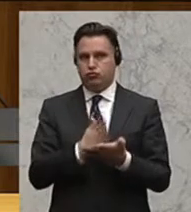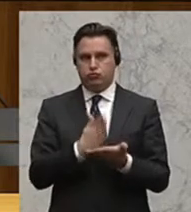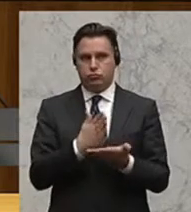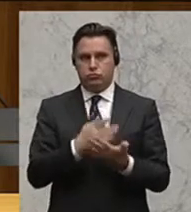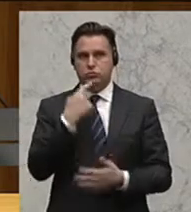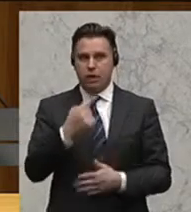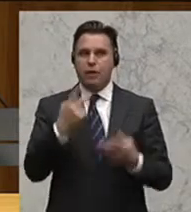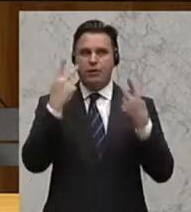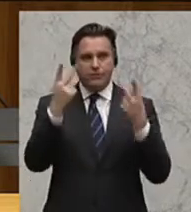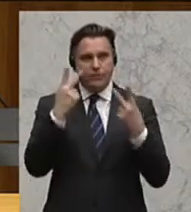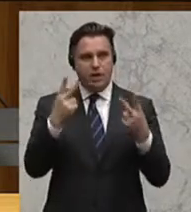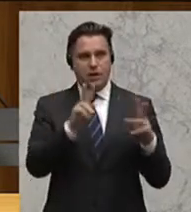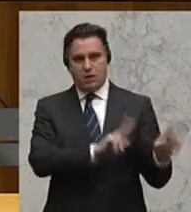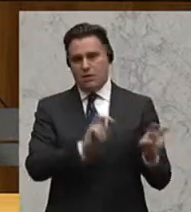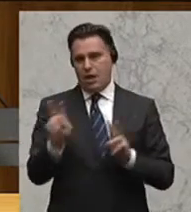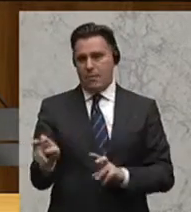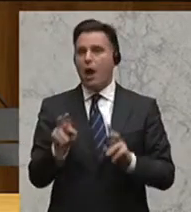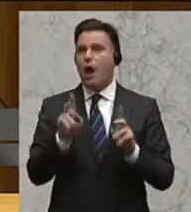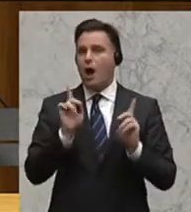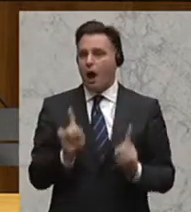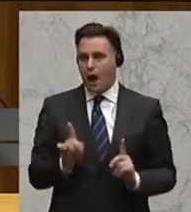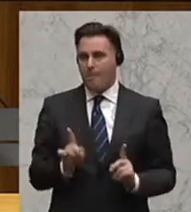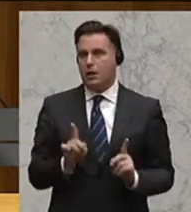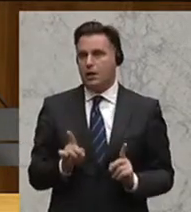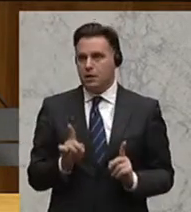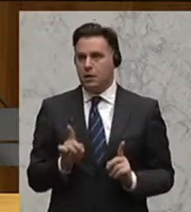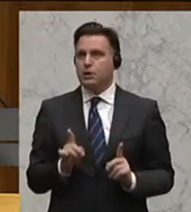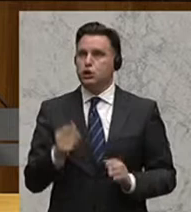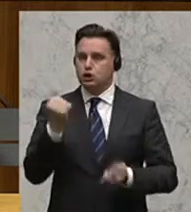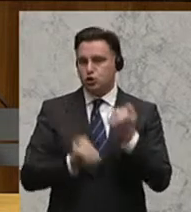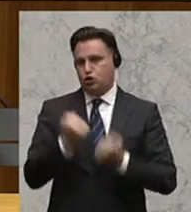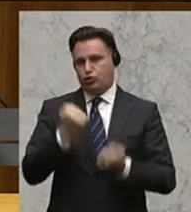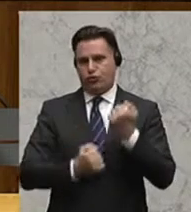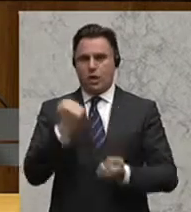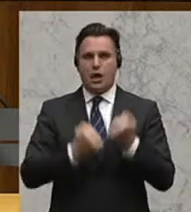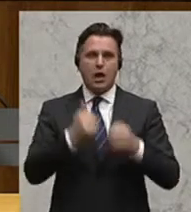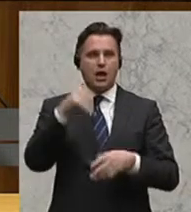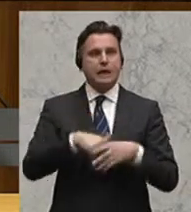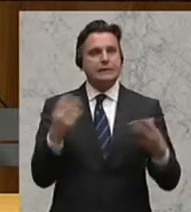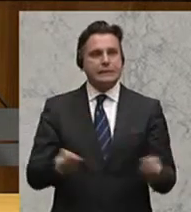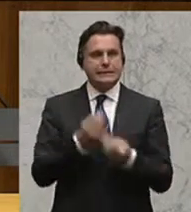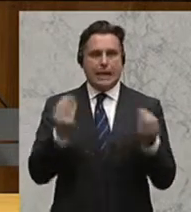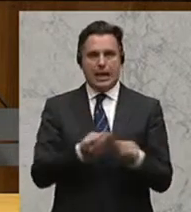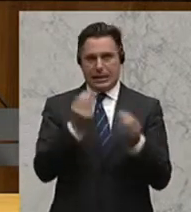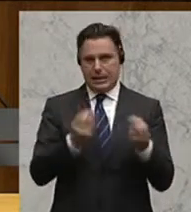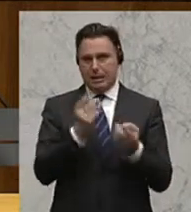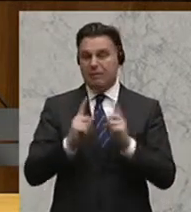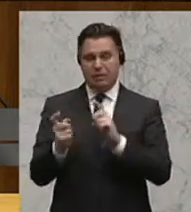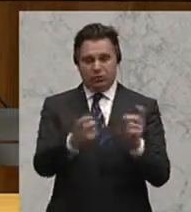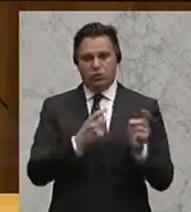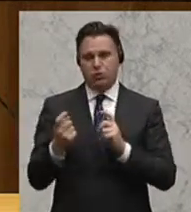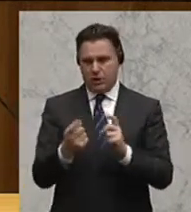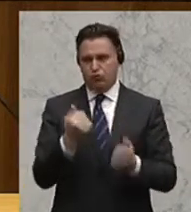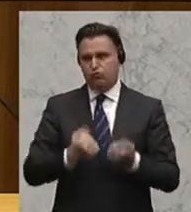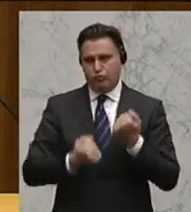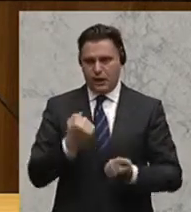ein sehr wichtiges Thema, aber es ist halt leider, dass man es sehr schwierig, sachlich und differenziert auch diskutieren